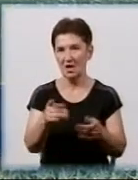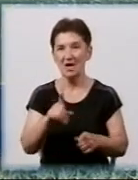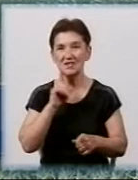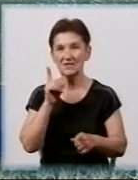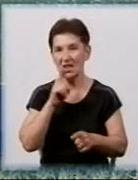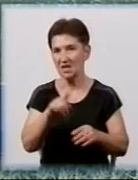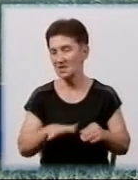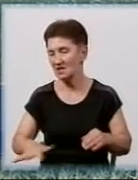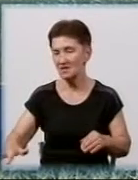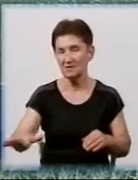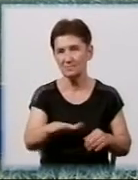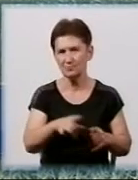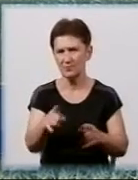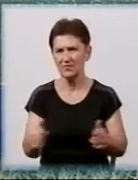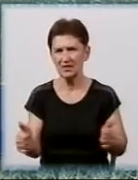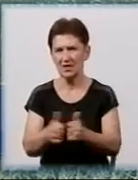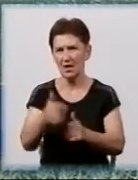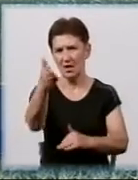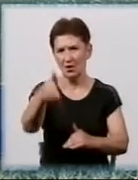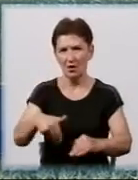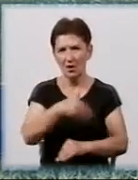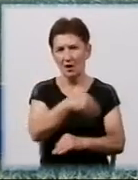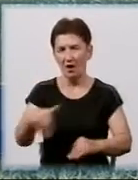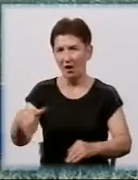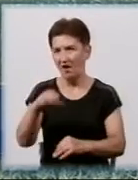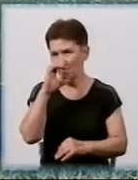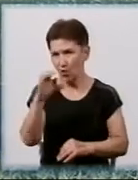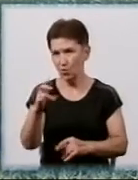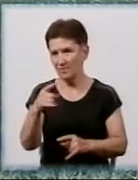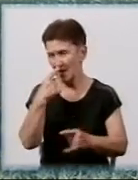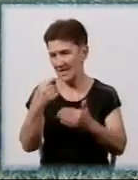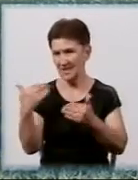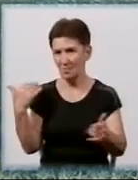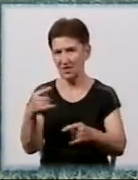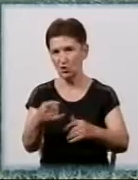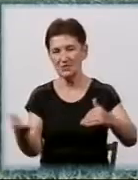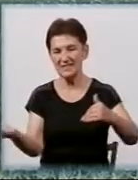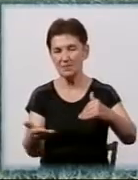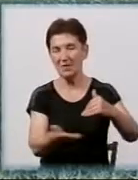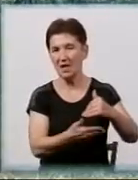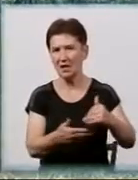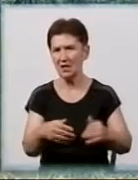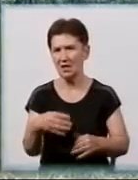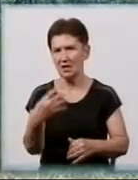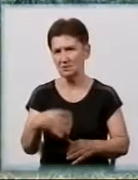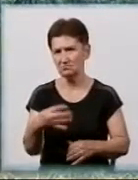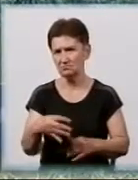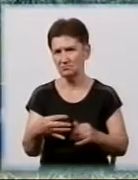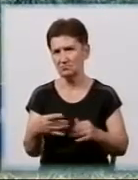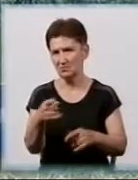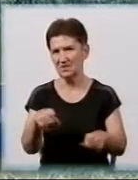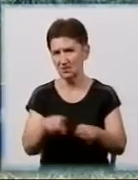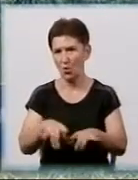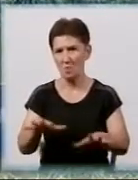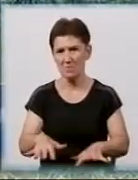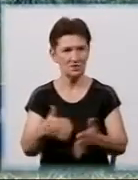вулиці Академіка Тама, поряд з перехрестям з вулицею Волкова. Напередодні тут спиляли близько чотирьох десятків дерев. Ось такий вигляд мало це